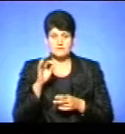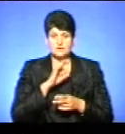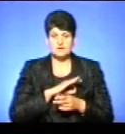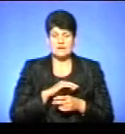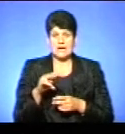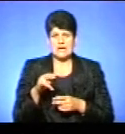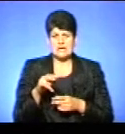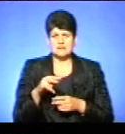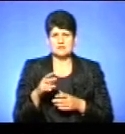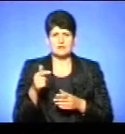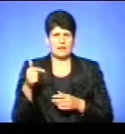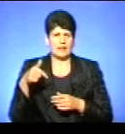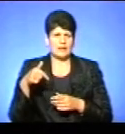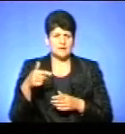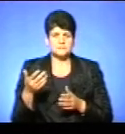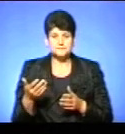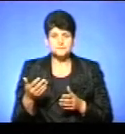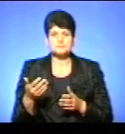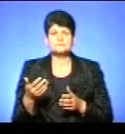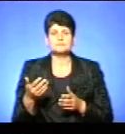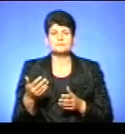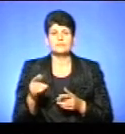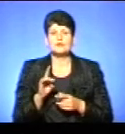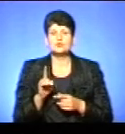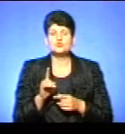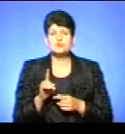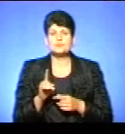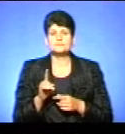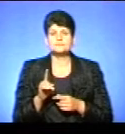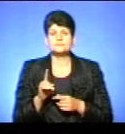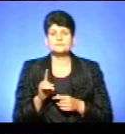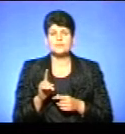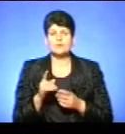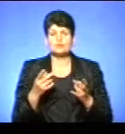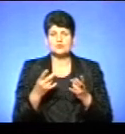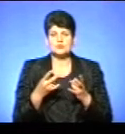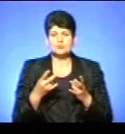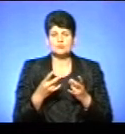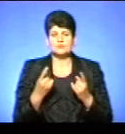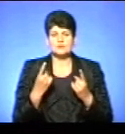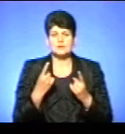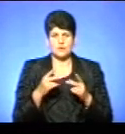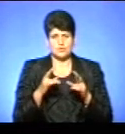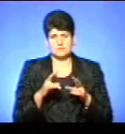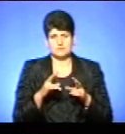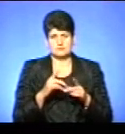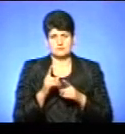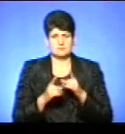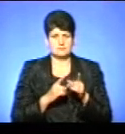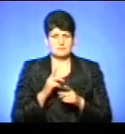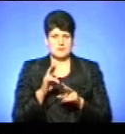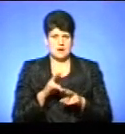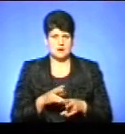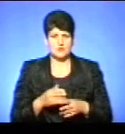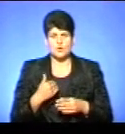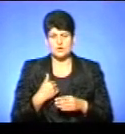літери «Г», що потребує дуже суттєвого перегляду. Я ще хотів